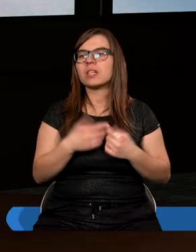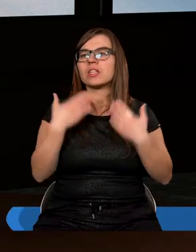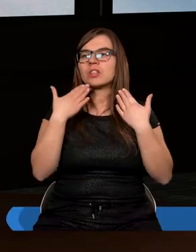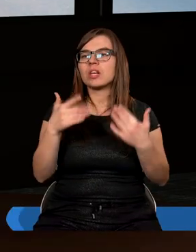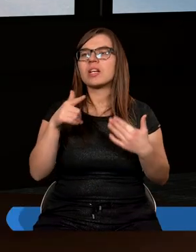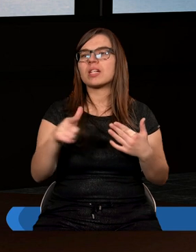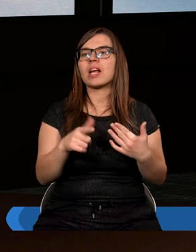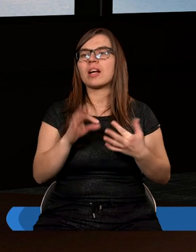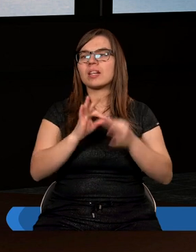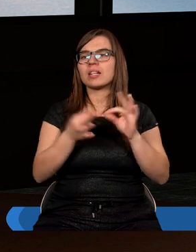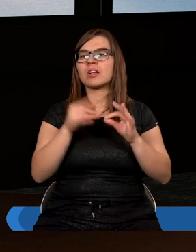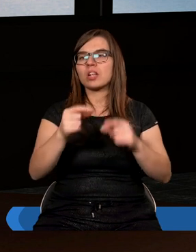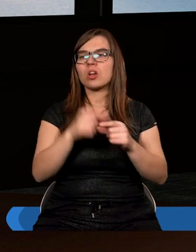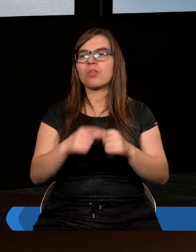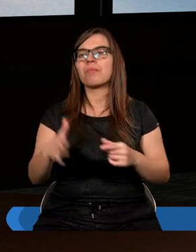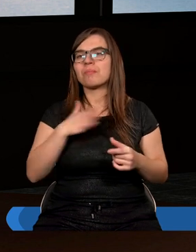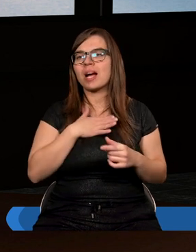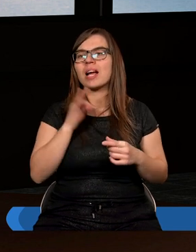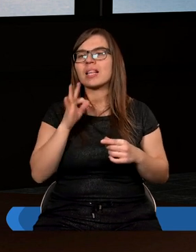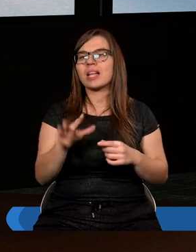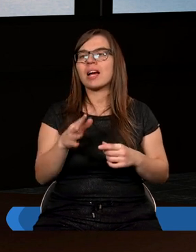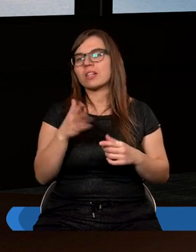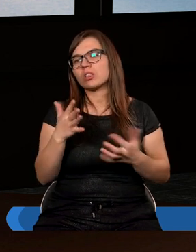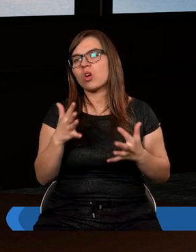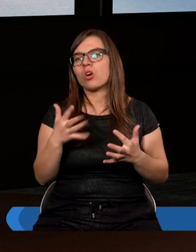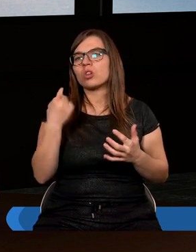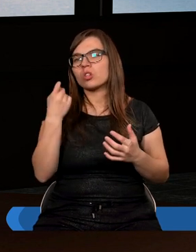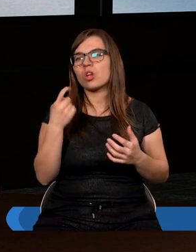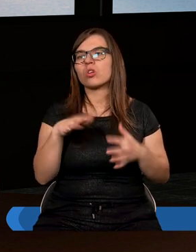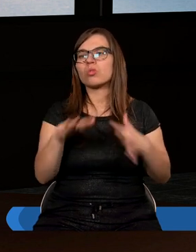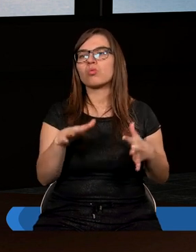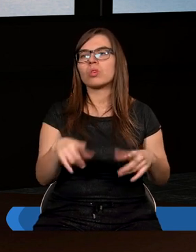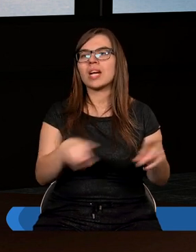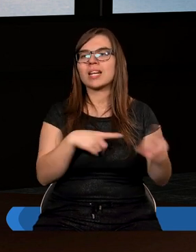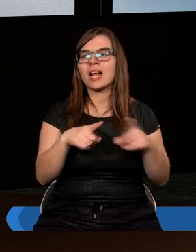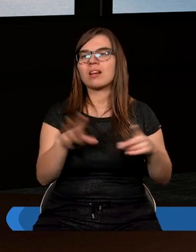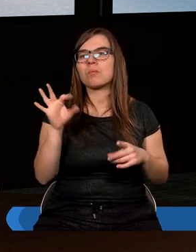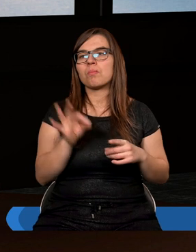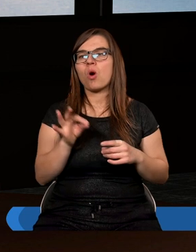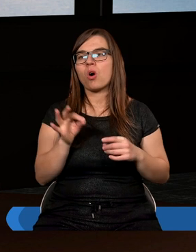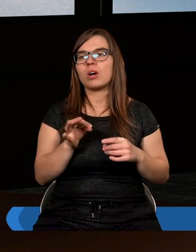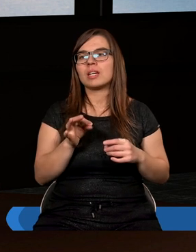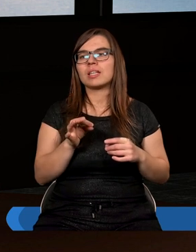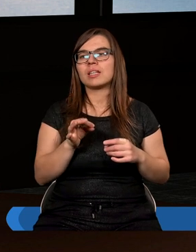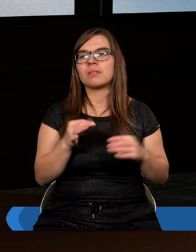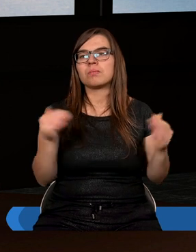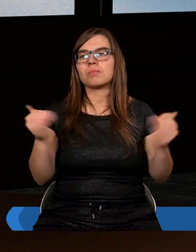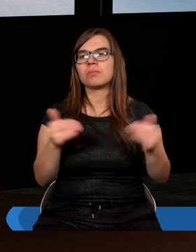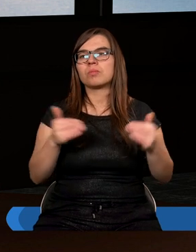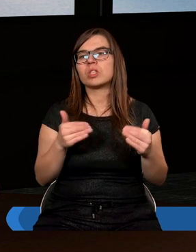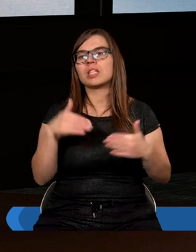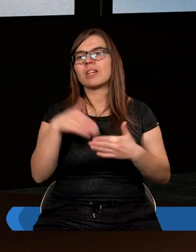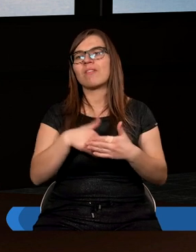więc jak gdyby te słowa mają dla mnie takie trochę też duże znaczenie, tak? Bo mimo, że